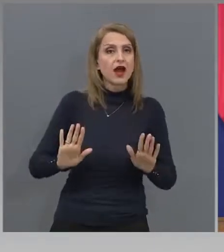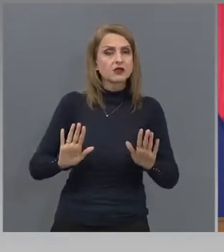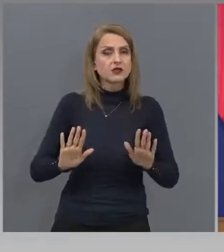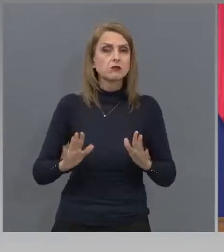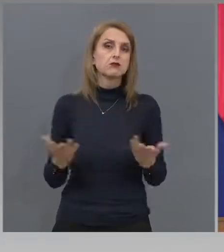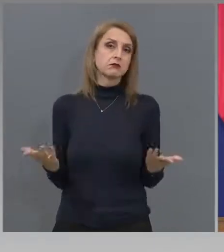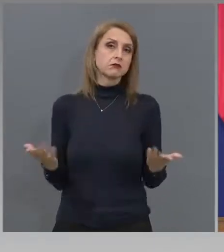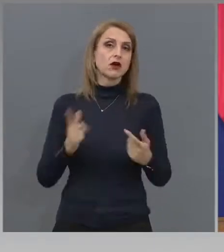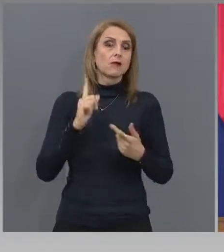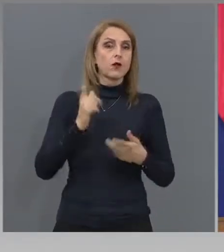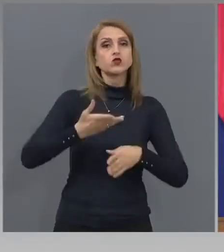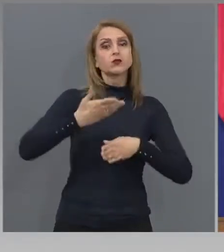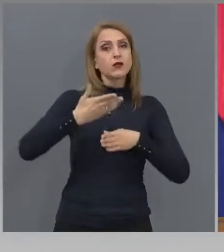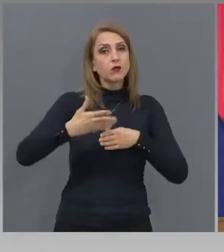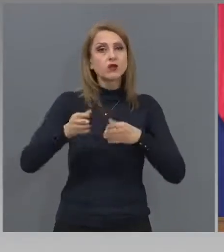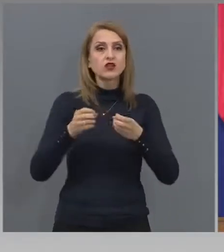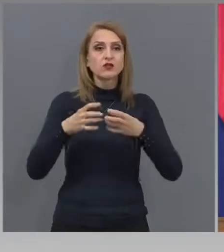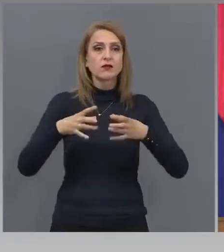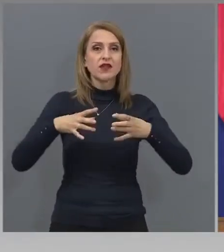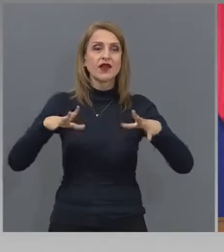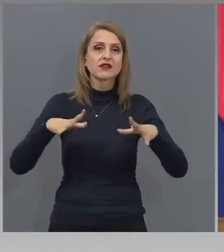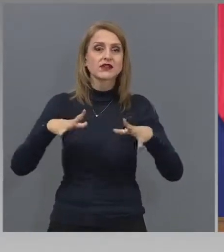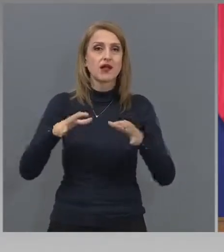проложиме да разхлабваме. Ако не,